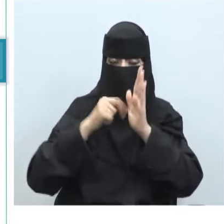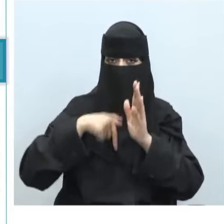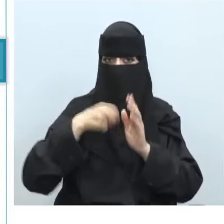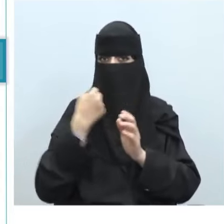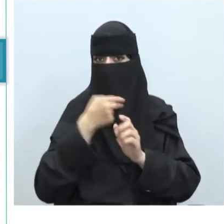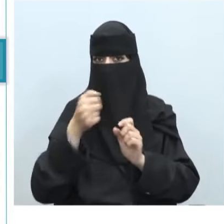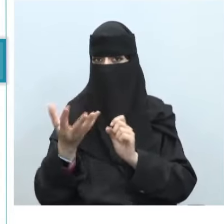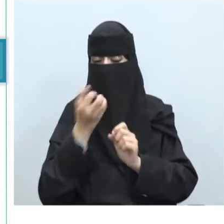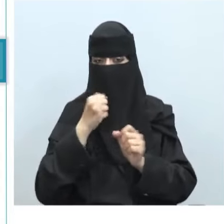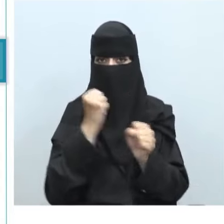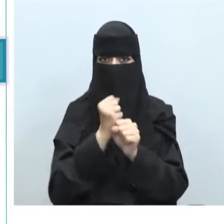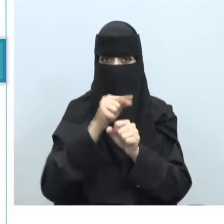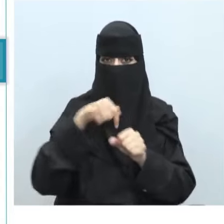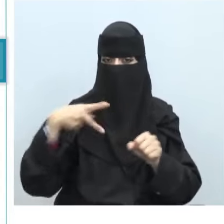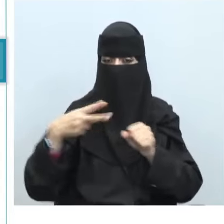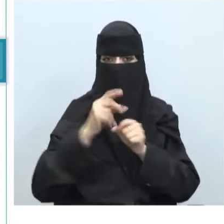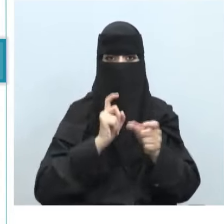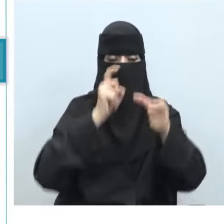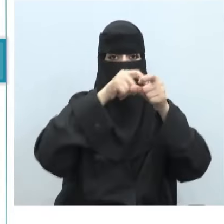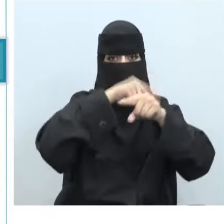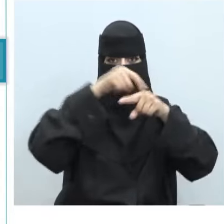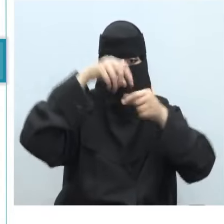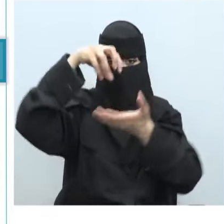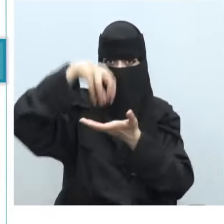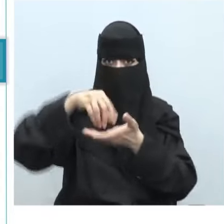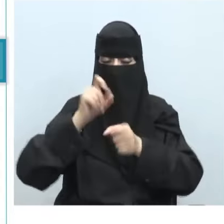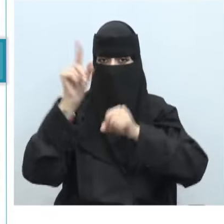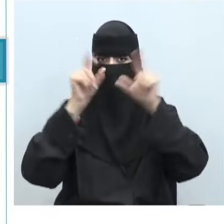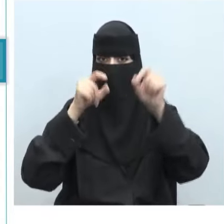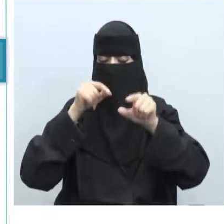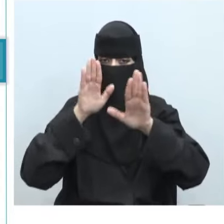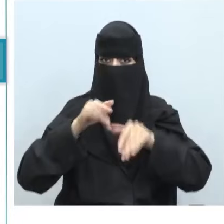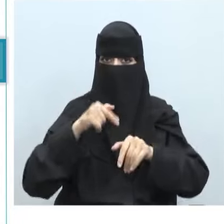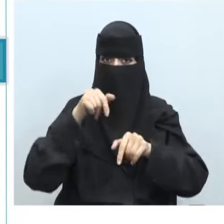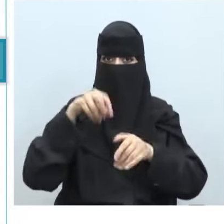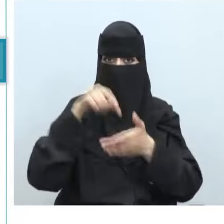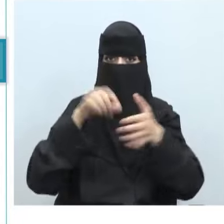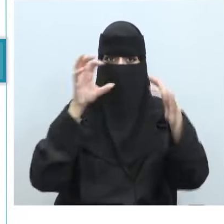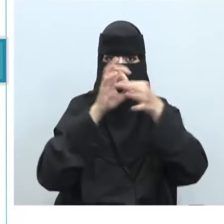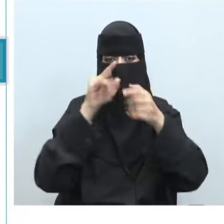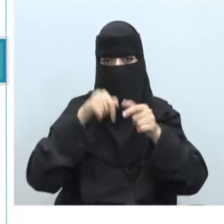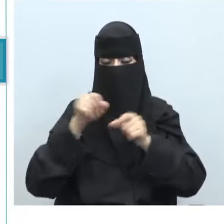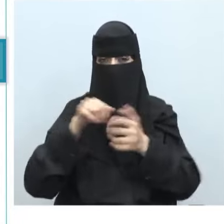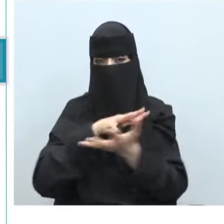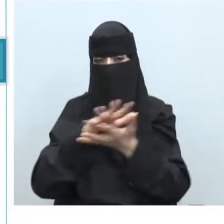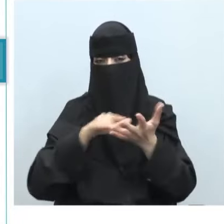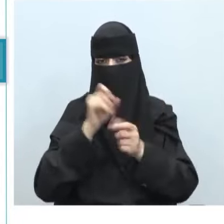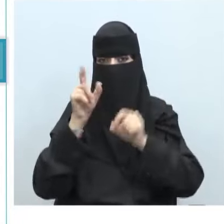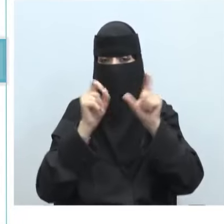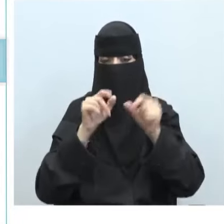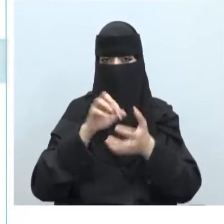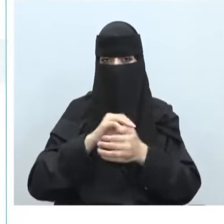باتخاذ تدابير لمنع الوصول إلى مواقع الويب التي تعد متورطة في الجرائم الإلكترونية